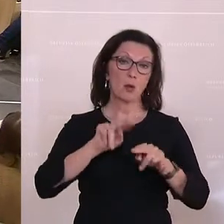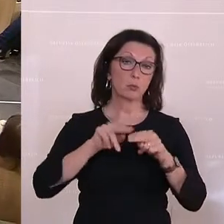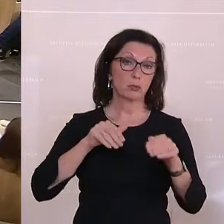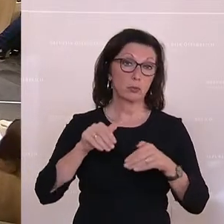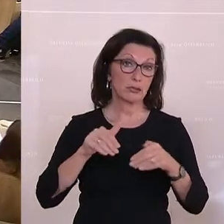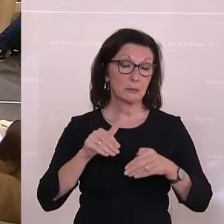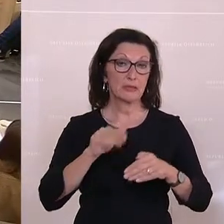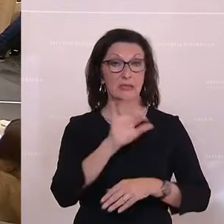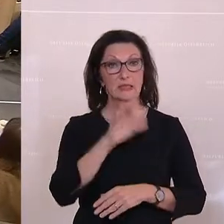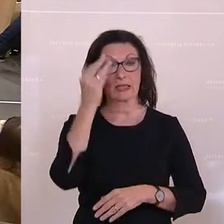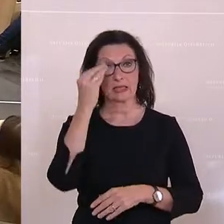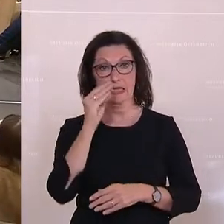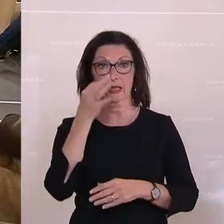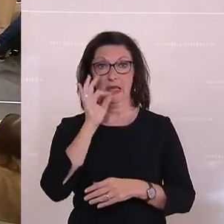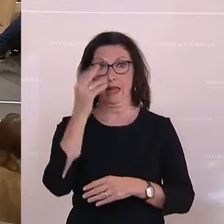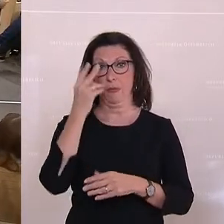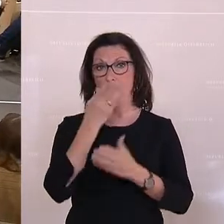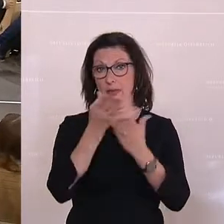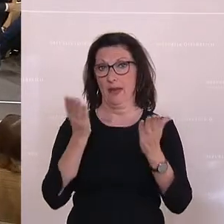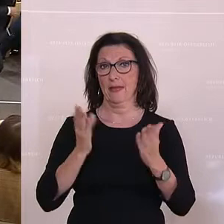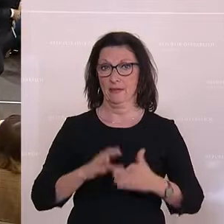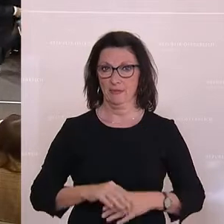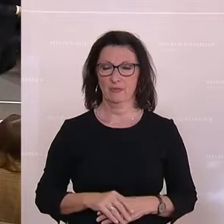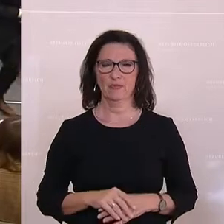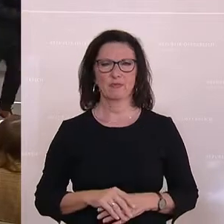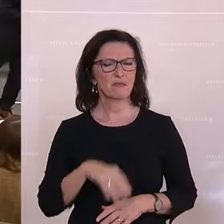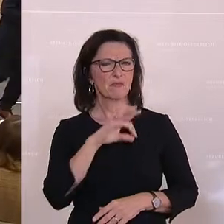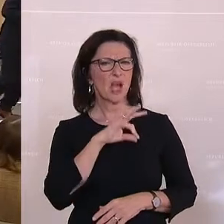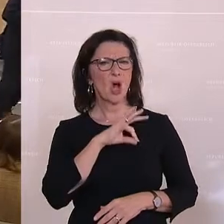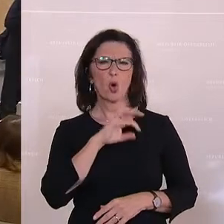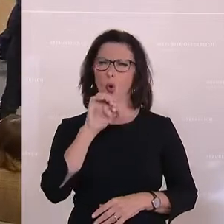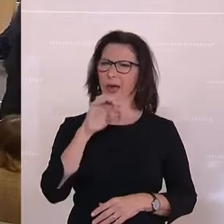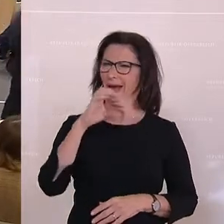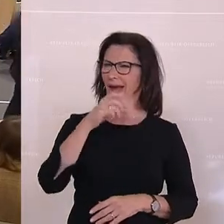Hilfe hier in Österreich. Und das gelingt eben mit dem Stromkostenzuschuss, so die Ministerin.